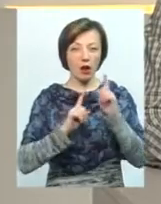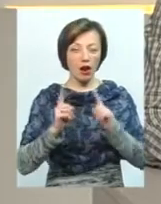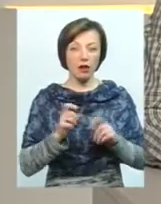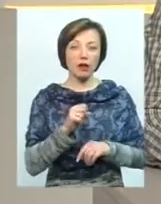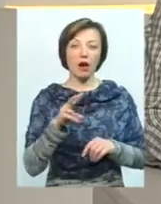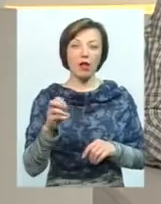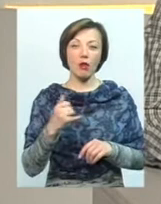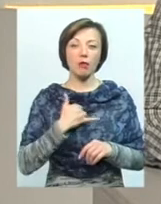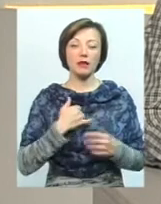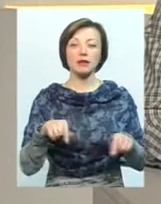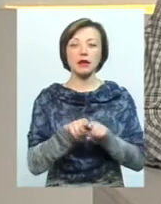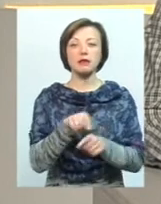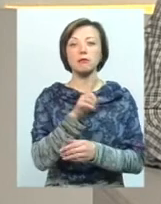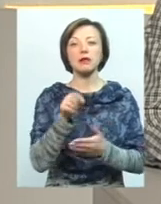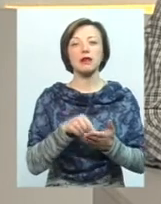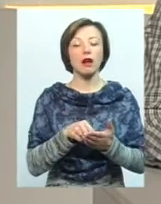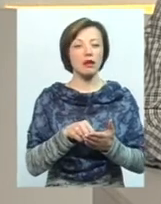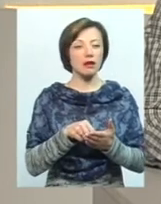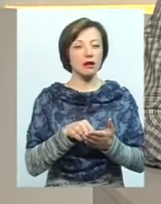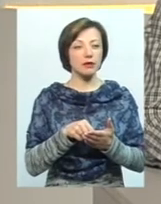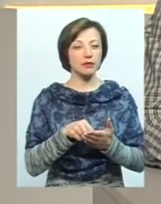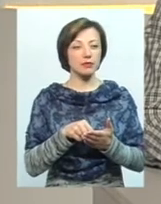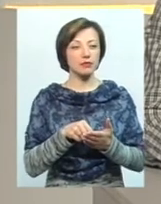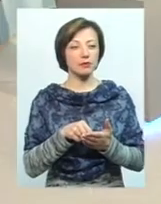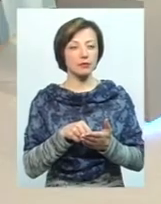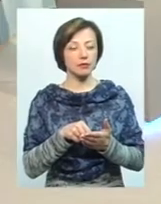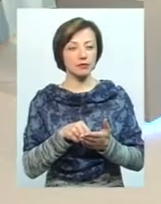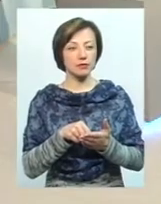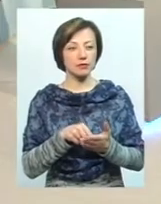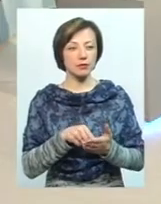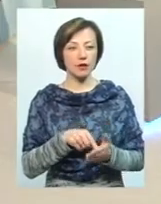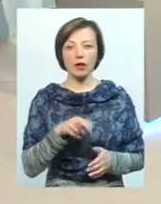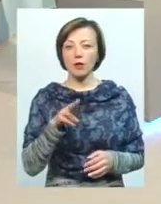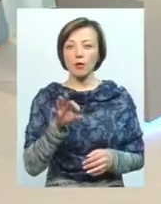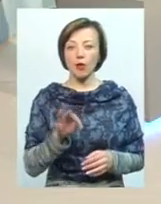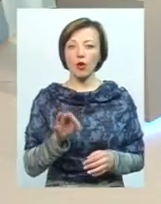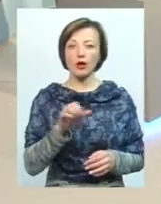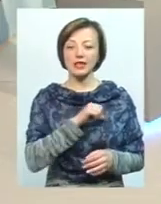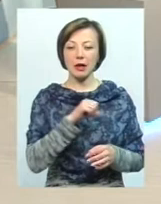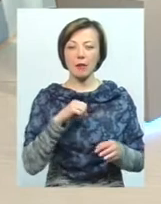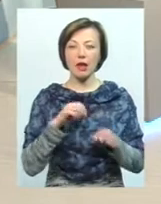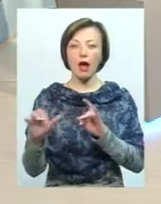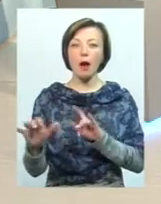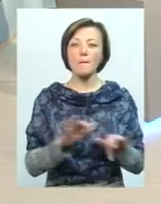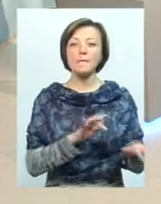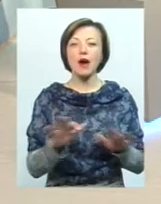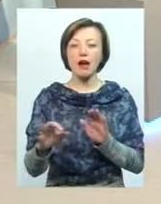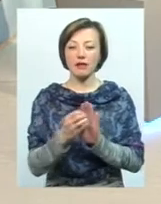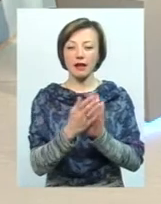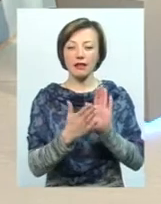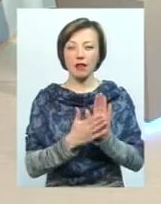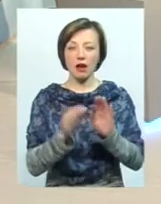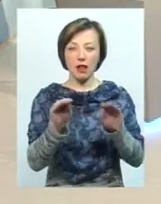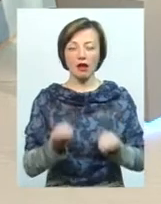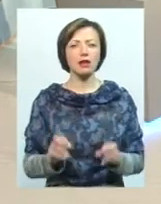Але в мене ось таке запитання, все ж таки, по самій компанії декларативній, наскільки от вам було